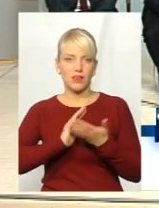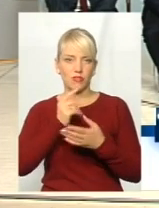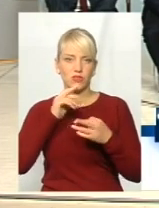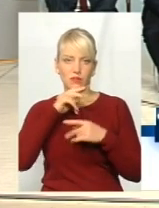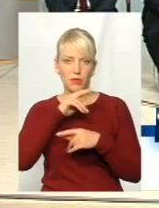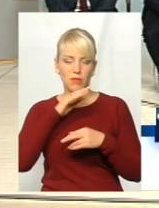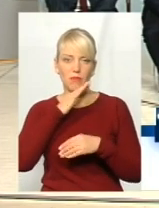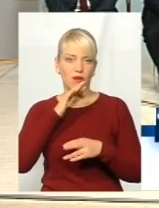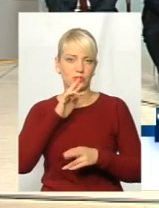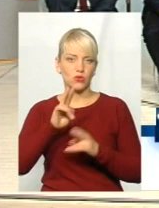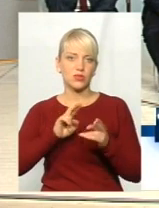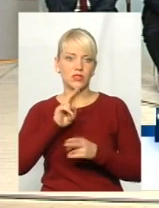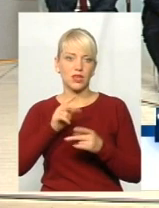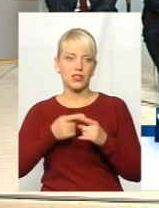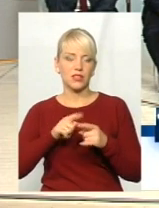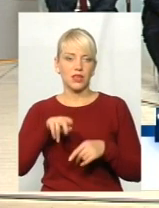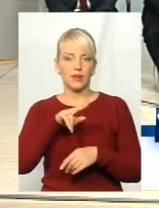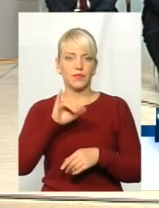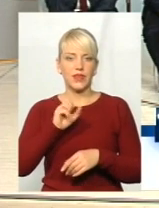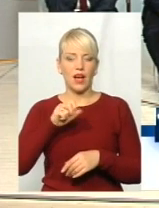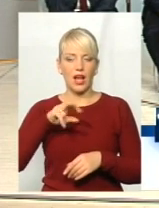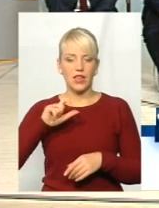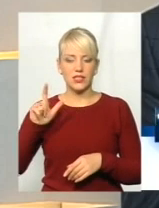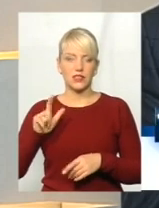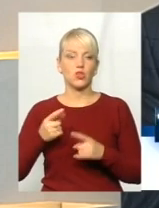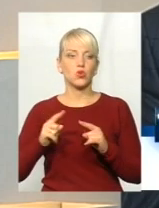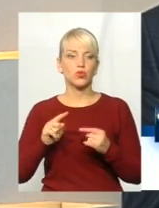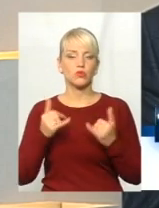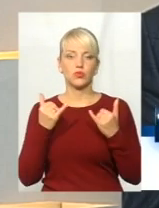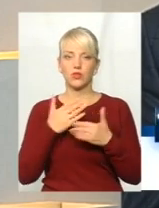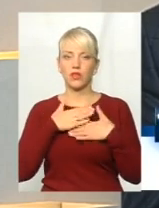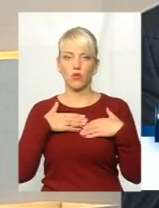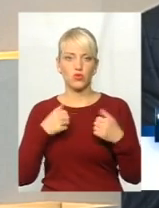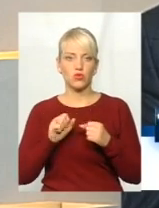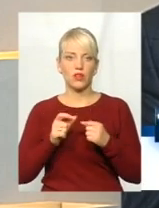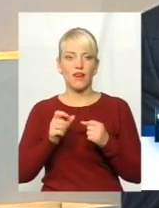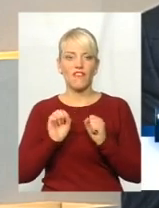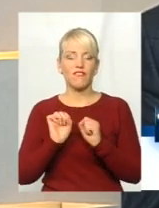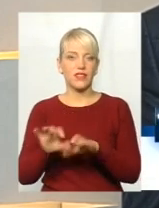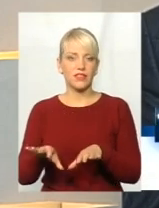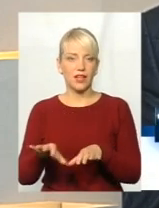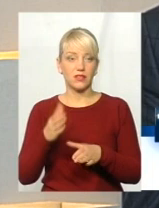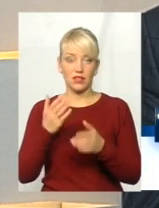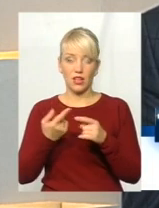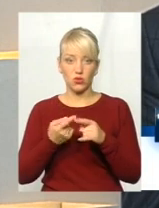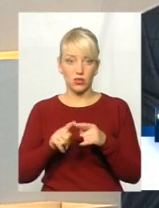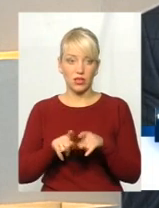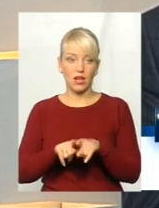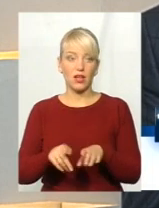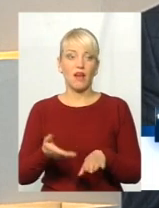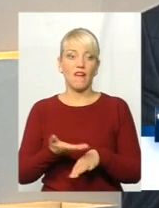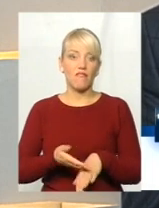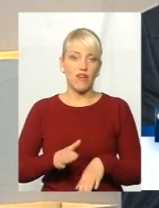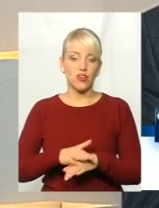дуже багато скарб на цей діаліст, на ці препарати, але чомусь сьогодні не хотять віддати. Якщо це так важко, і обласний